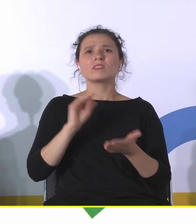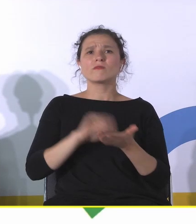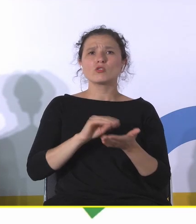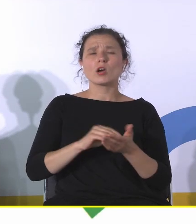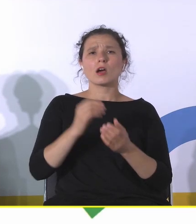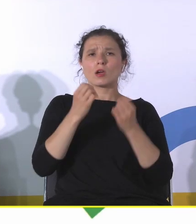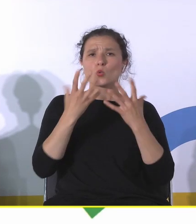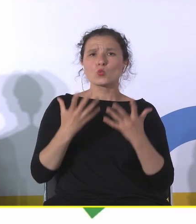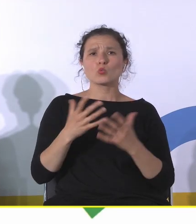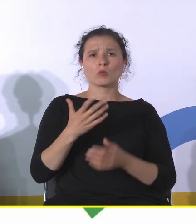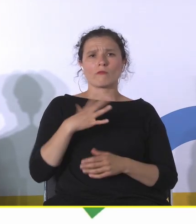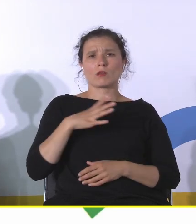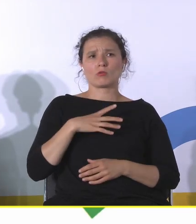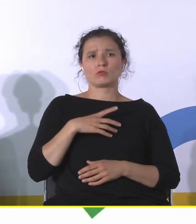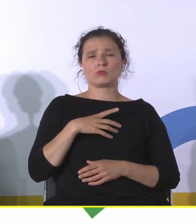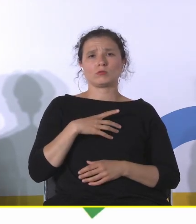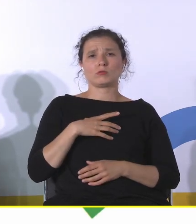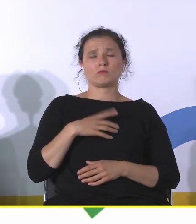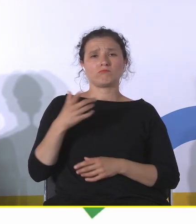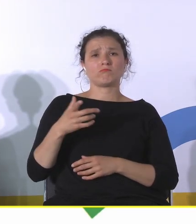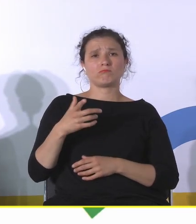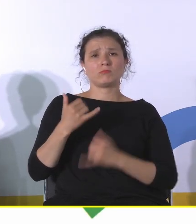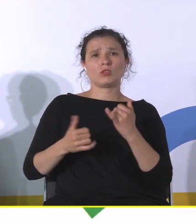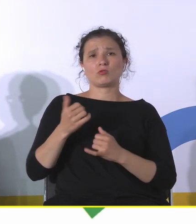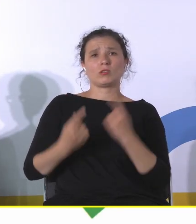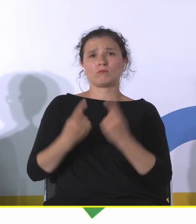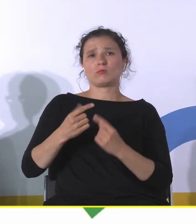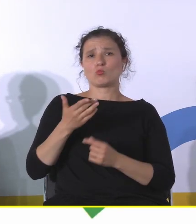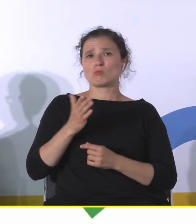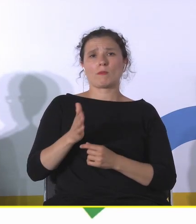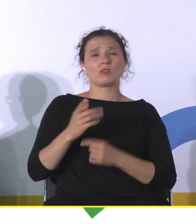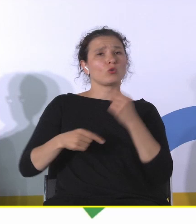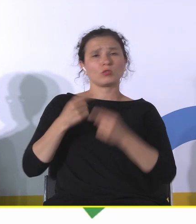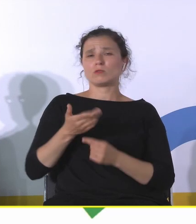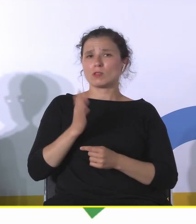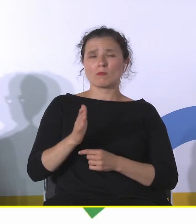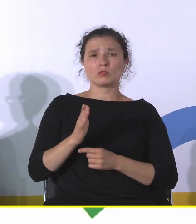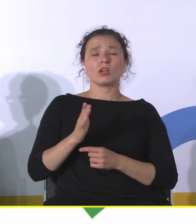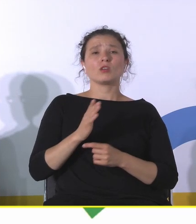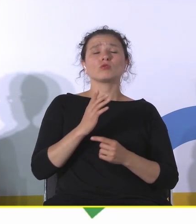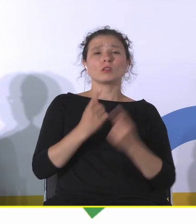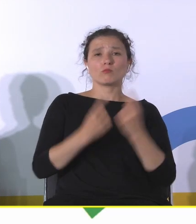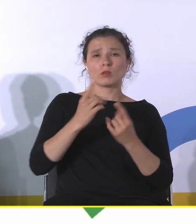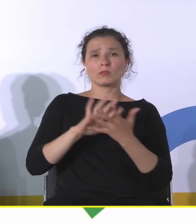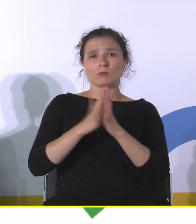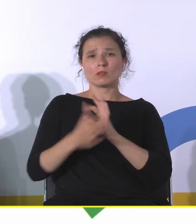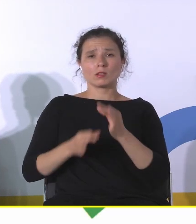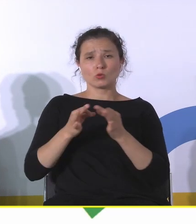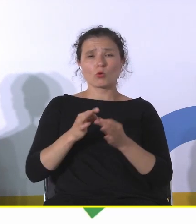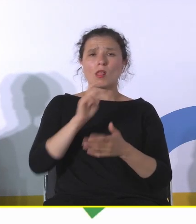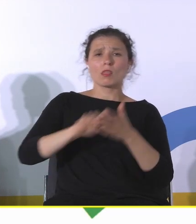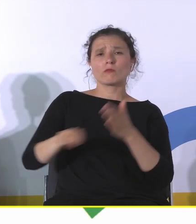Brak tego dziedzictwa, czyli zamiana tego przemysłu w historię, likwidacja często, czy szukanie jakichś nowych